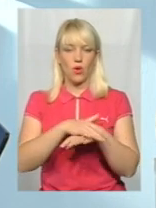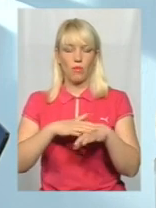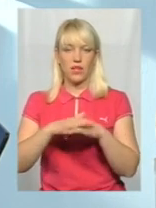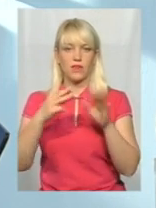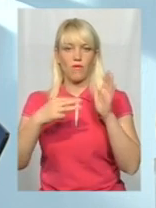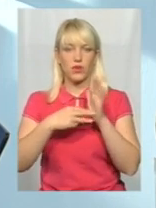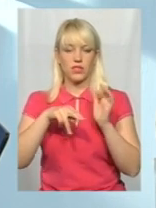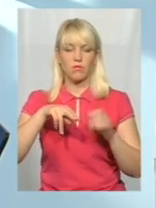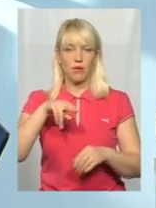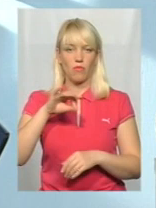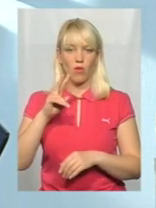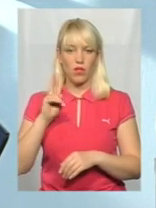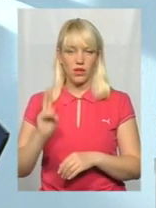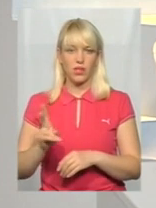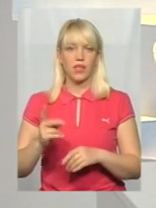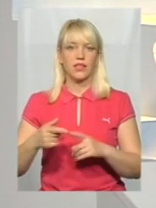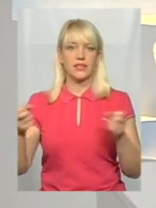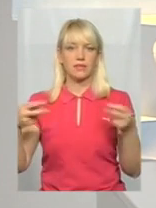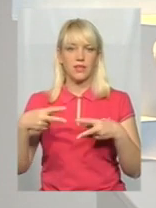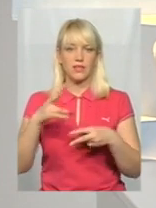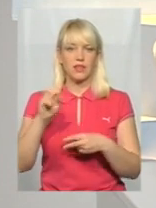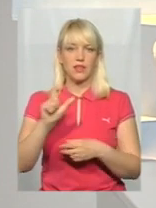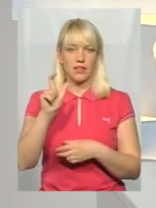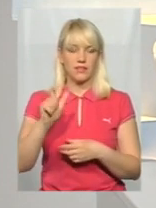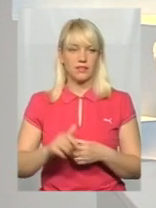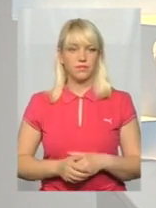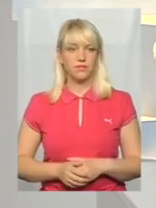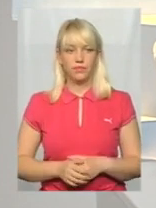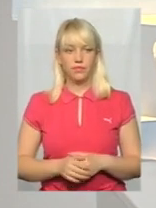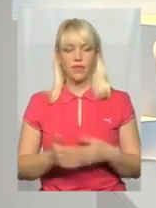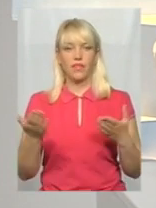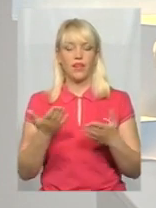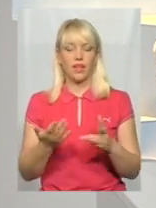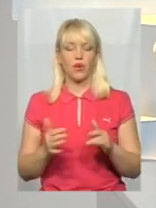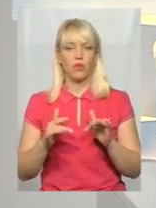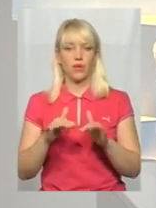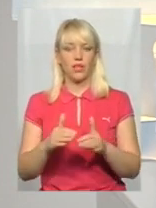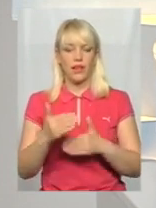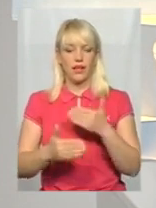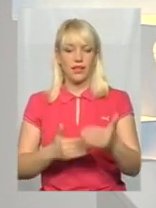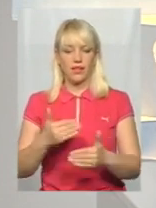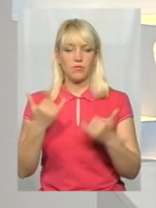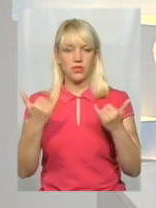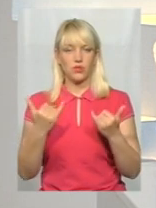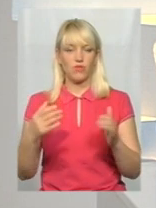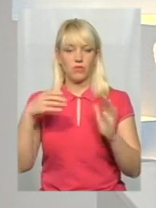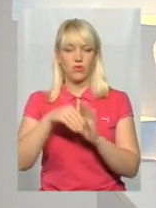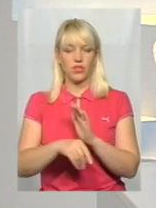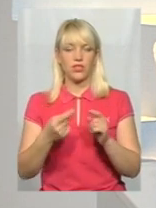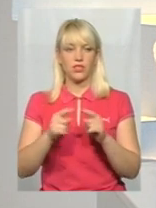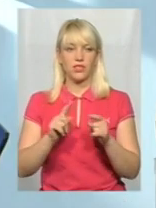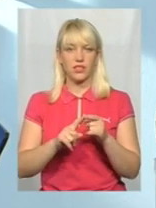призначення. Добрий вечір. Доброго дня. Скажіть, будь ласка, пане Віталій, на якому етапі сьогодні впровадження цих нових стандартів?